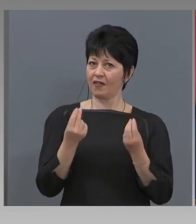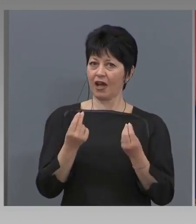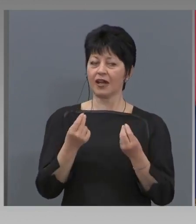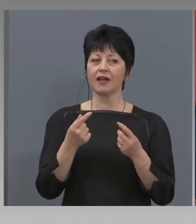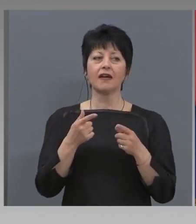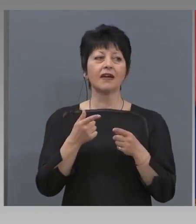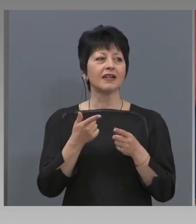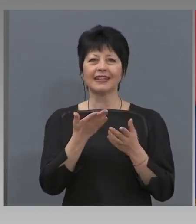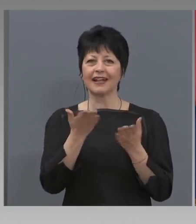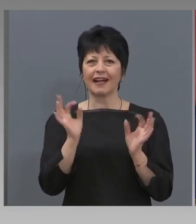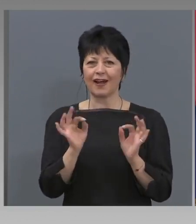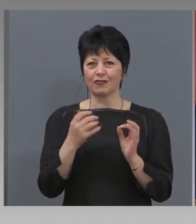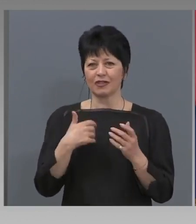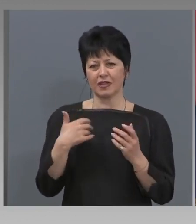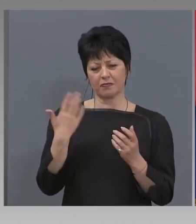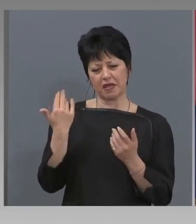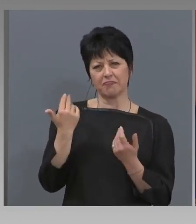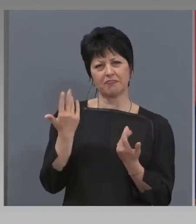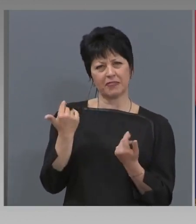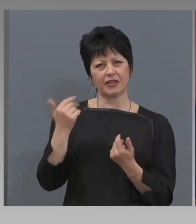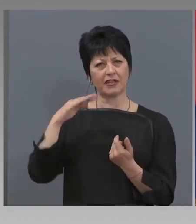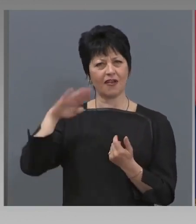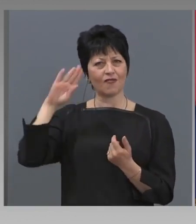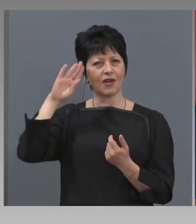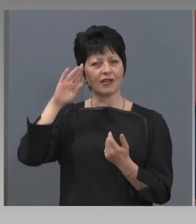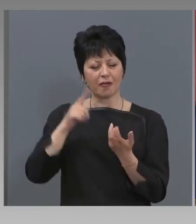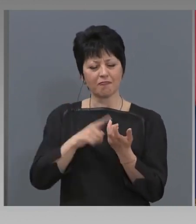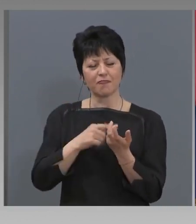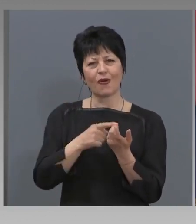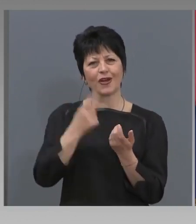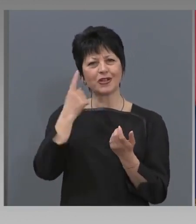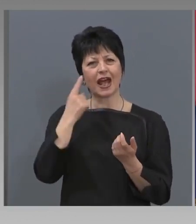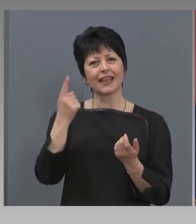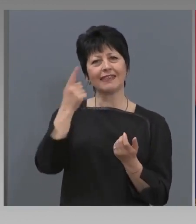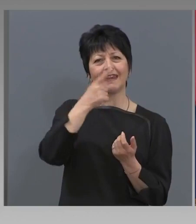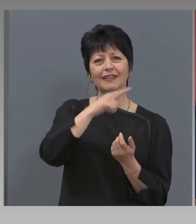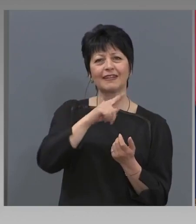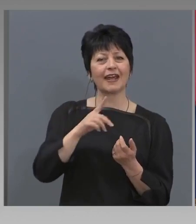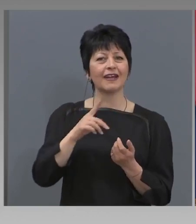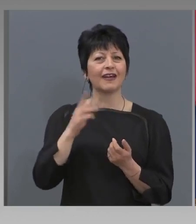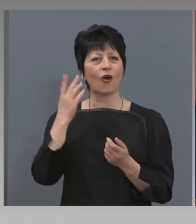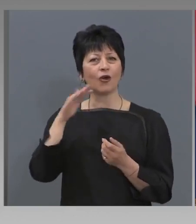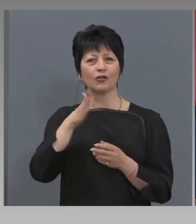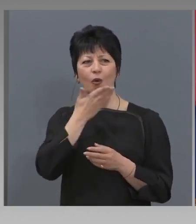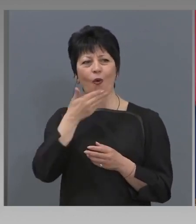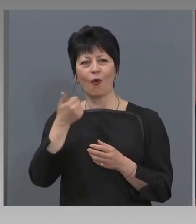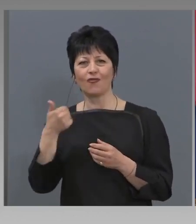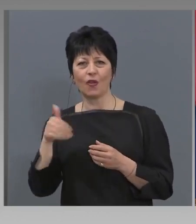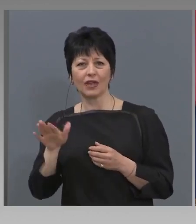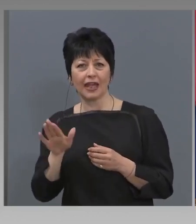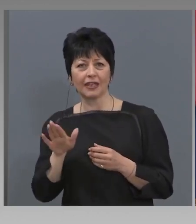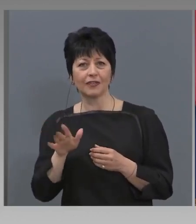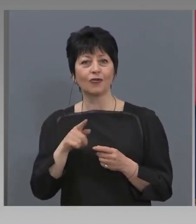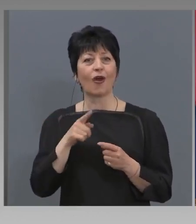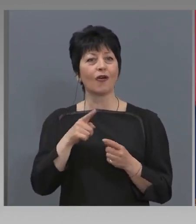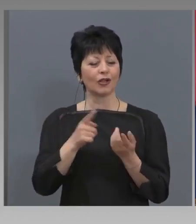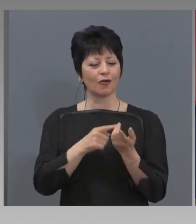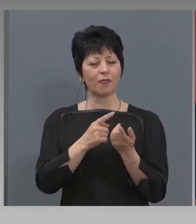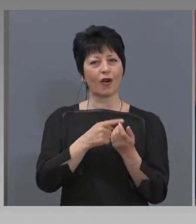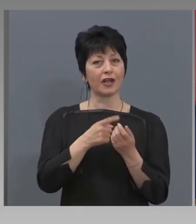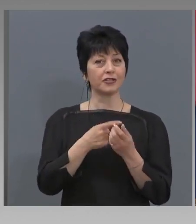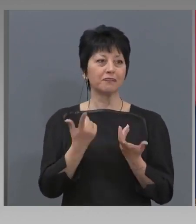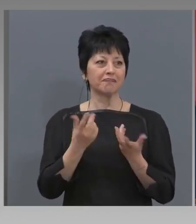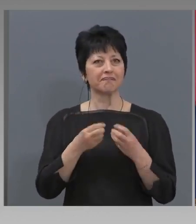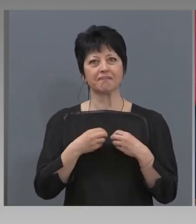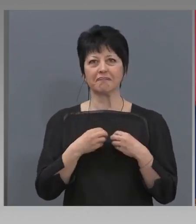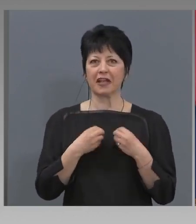били войници, знаят как брои ждните до уволнението. Колкото по-намаляват, някак си по-лесно, по-ти става